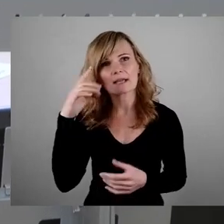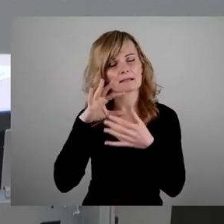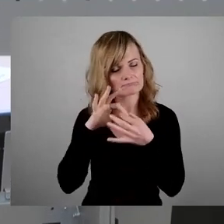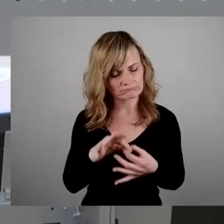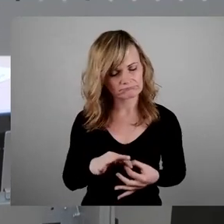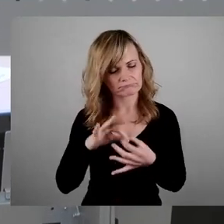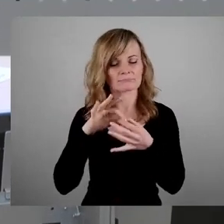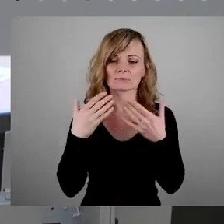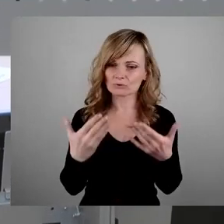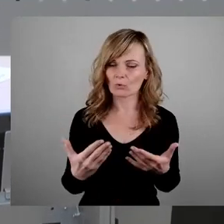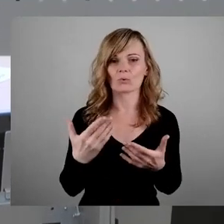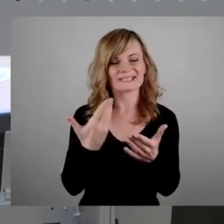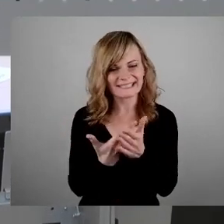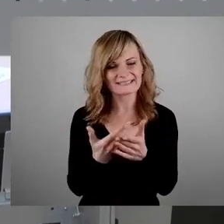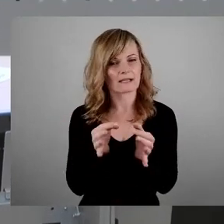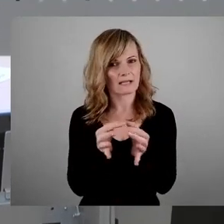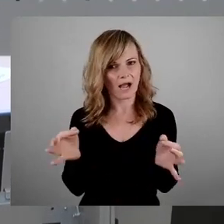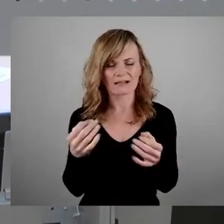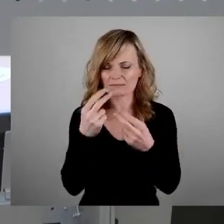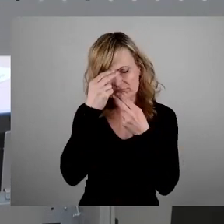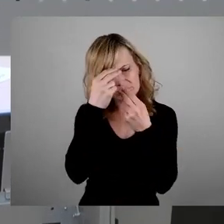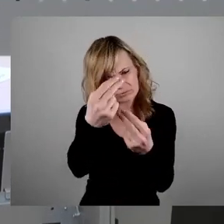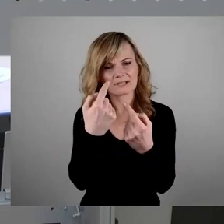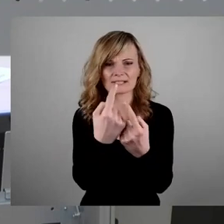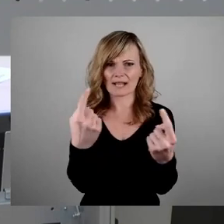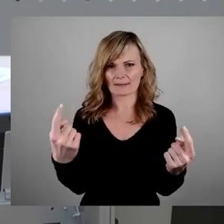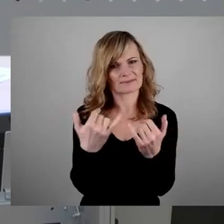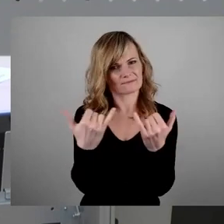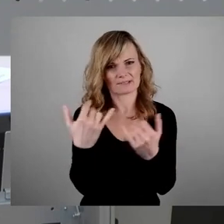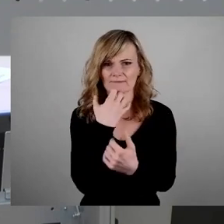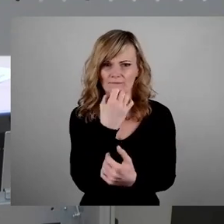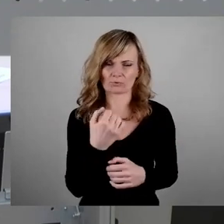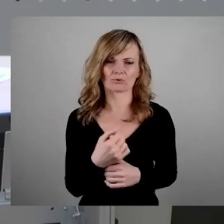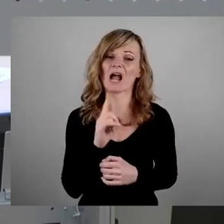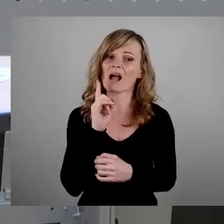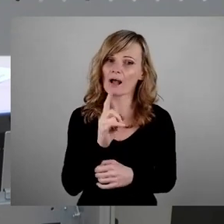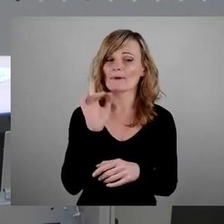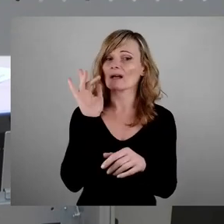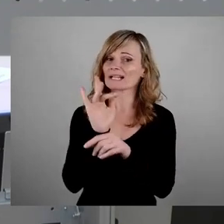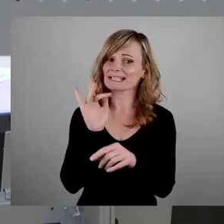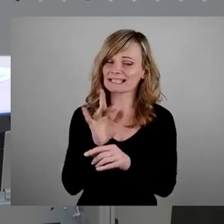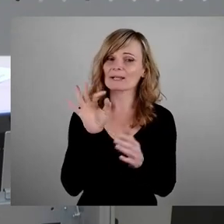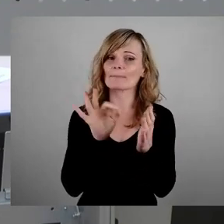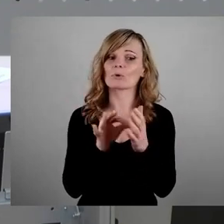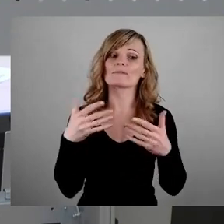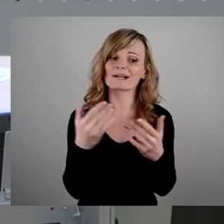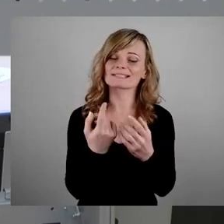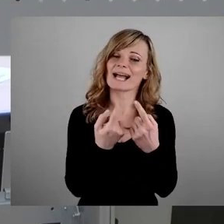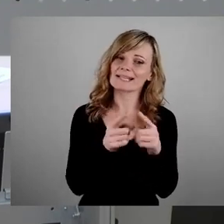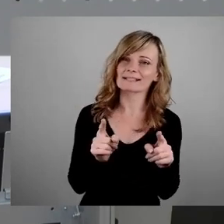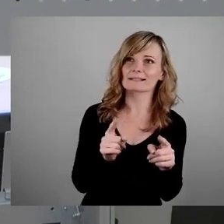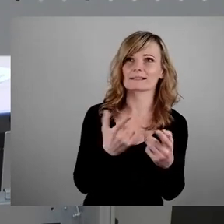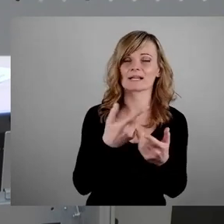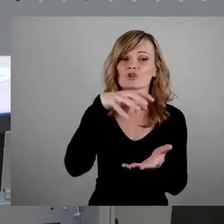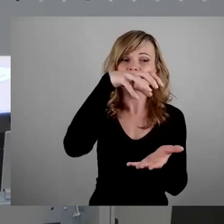an dem Tag, wie er will. Was aber die Kritikpunkt ist, ist, andere oder die Stadt